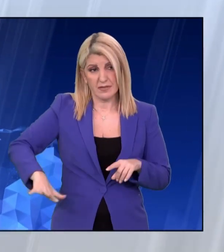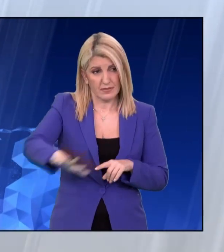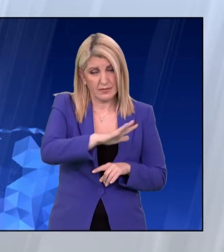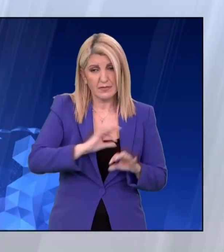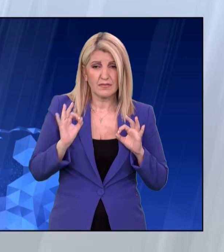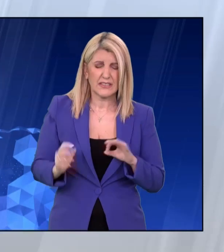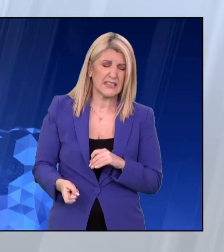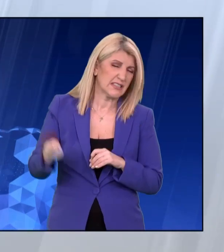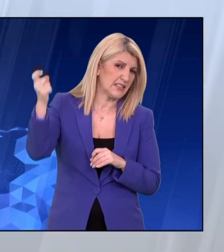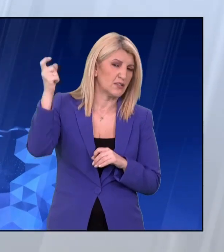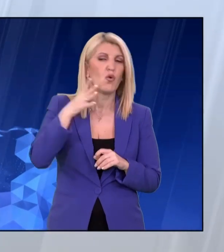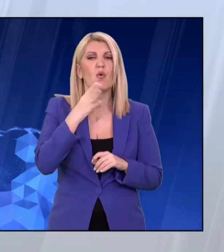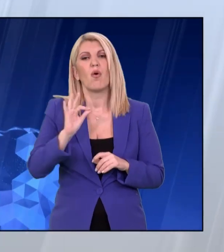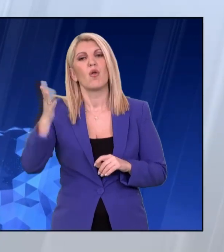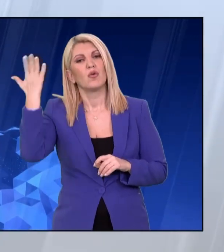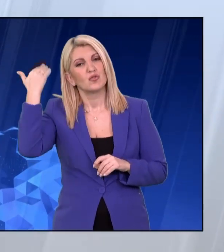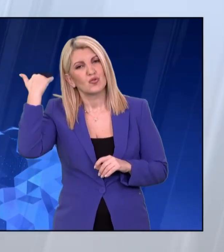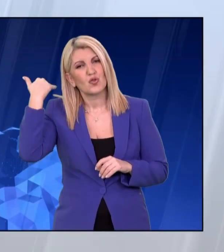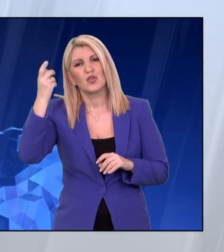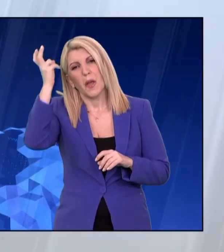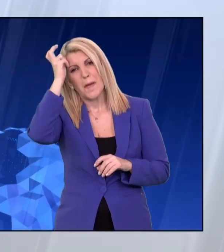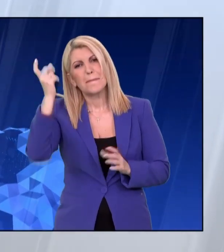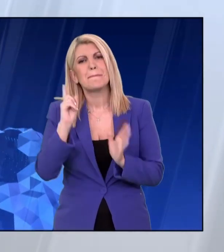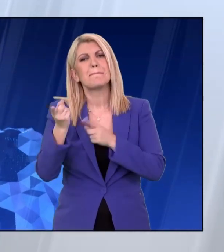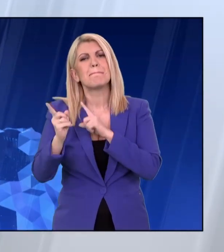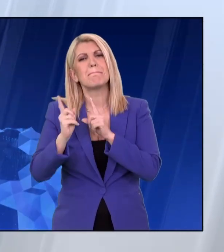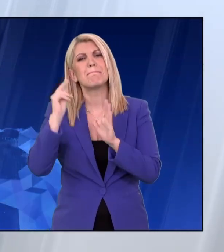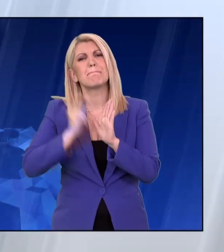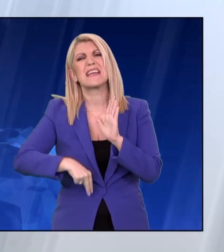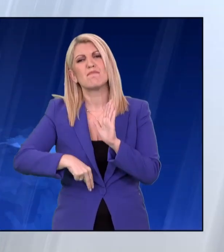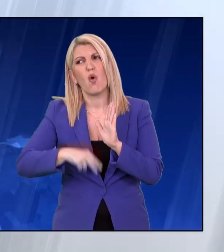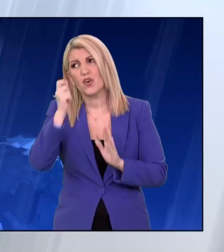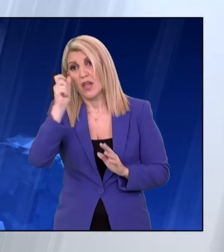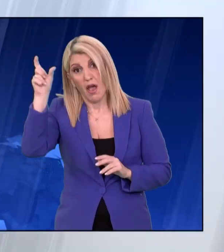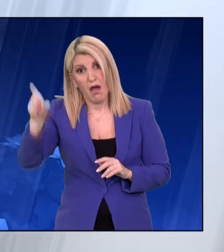στην ελληνική κρίση των μνημονίων, όπου θεωρήθηκε ότι ήταν ιδιαίτερα αυστηρός.